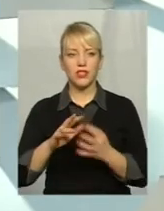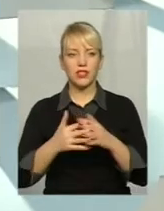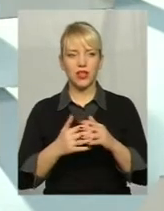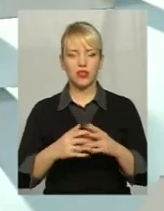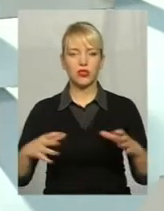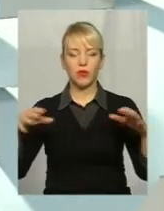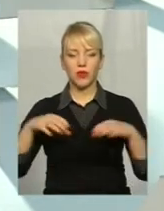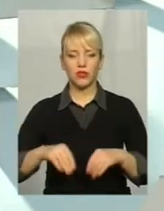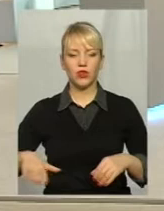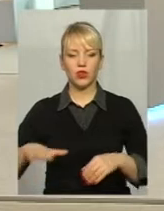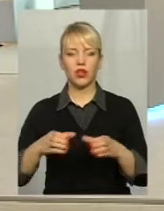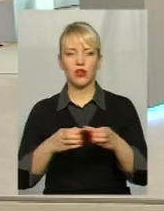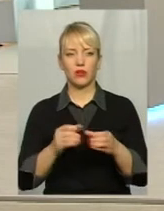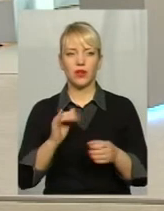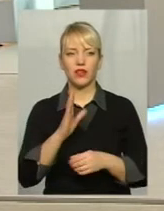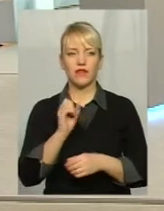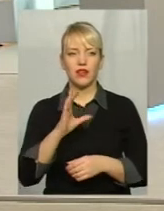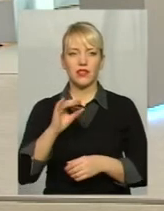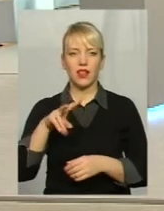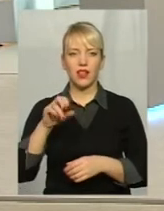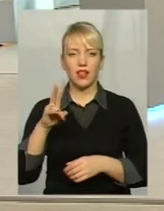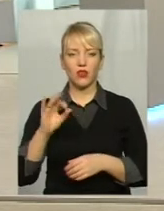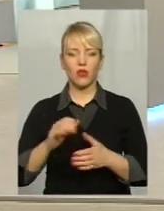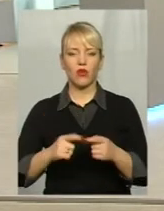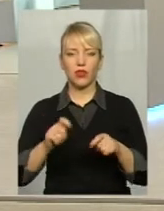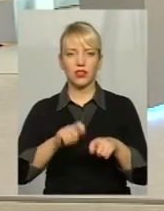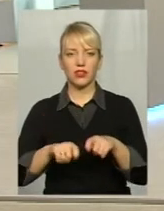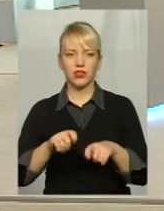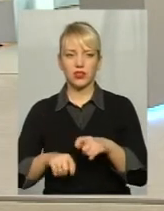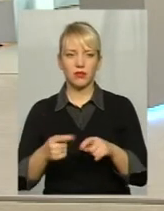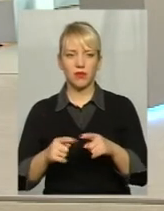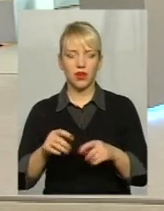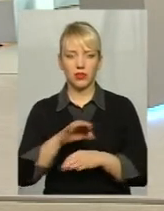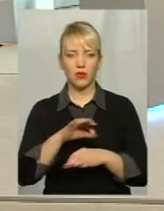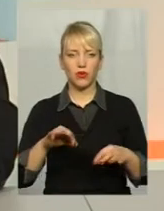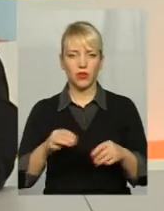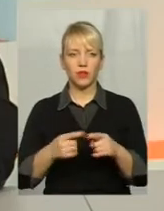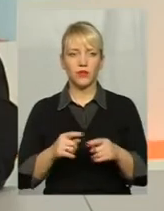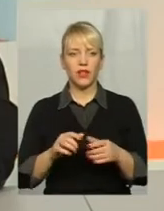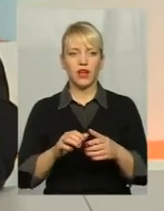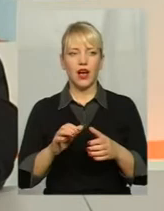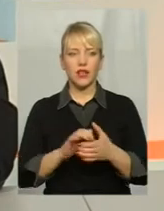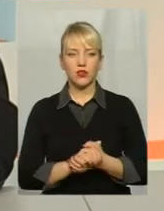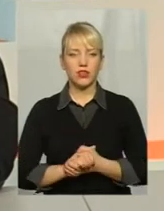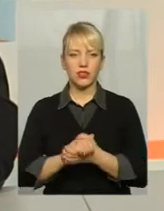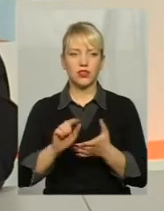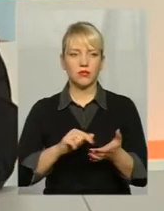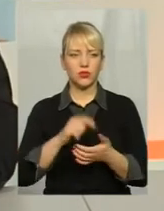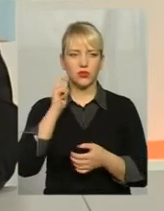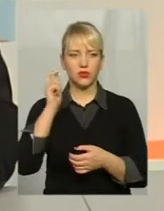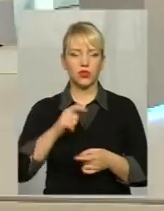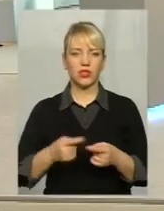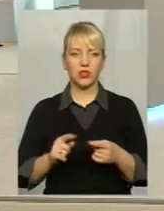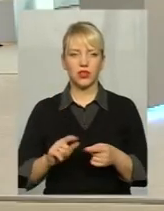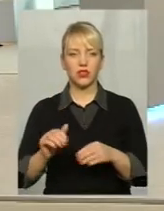тергромади Та Дмитро Василенко, експерт справових питань проєкту «Пульс» Регіонального відділення Асоціації міст України Доброго здоров'я, шановні гості